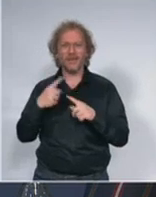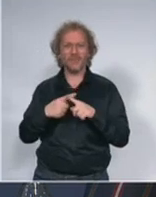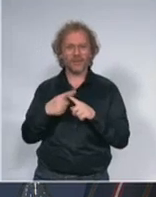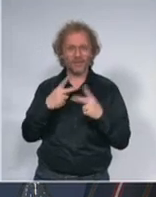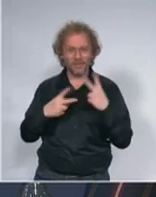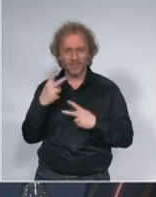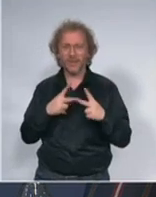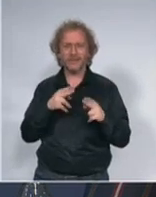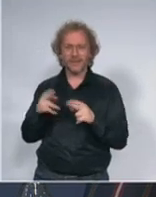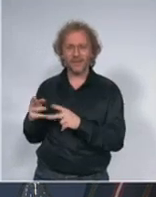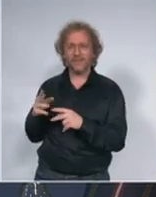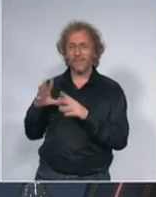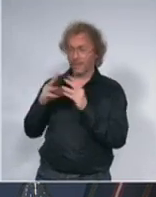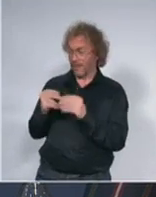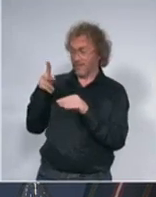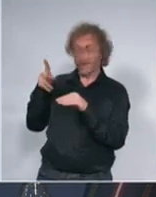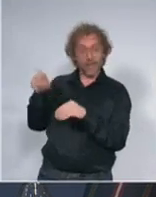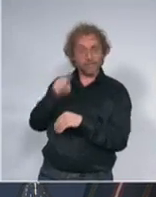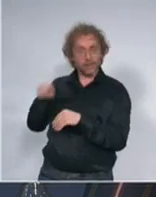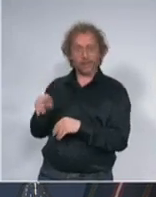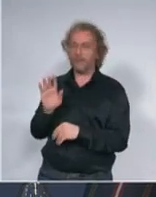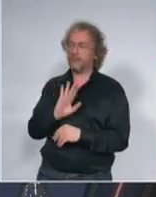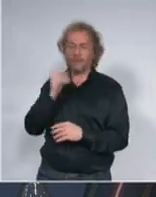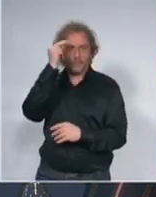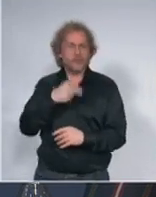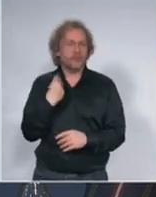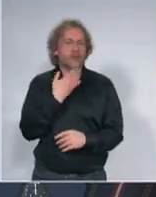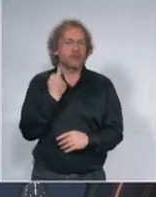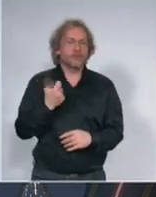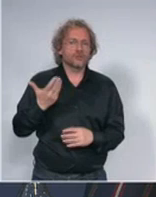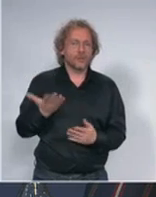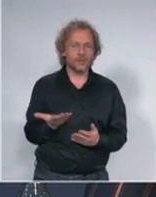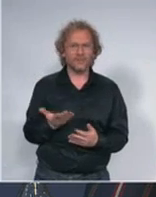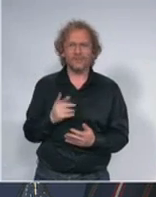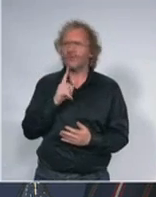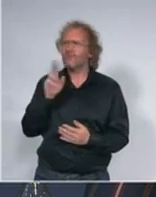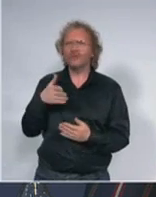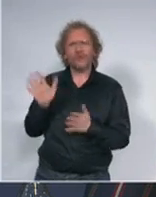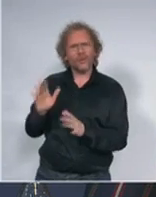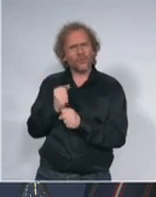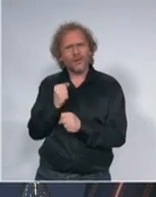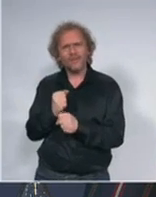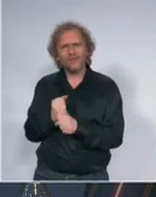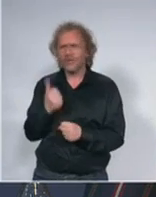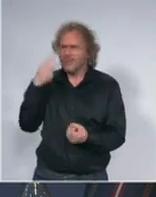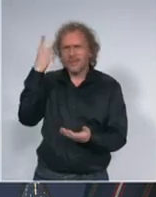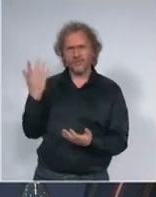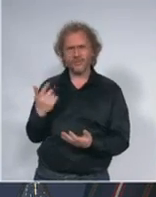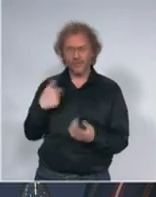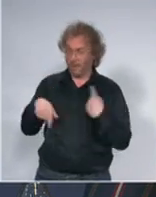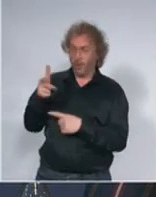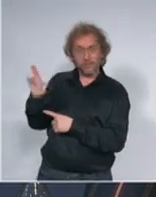posla da se prekida pa ko bi to mogo da uradi šta bi to značilo da ubijamo svoje ljude